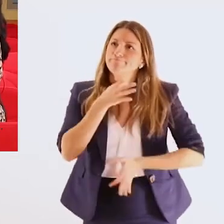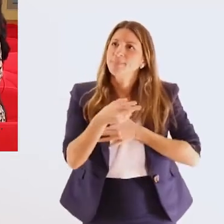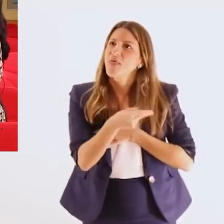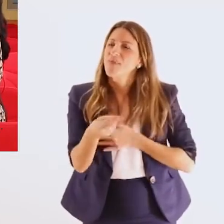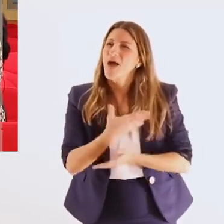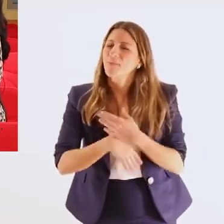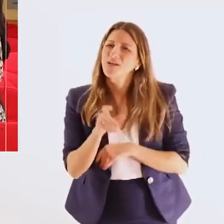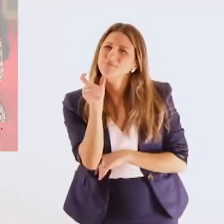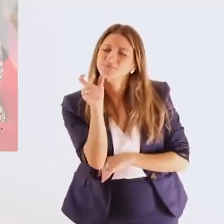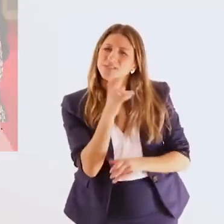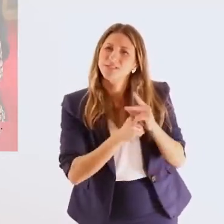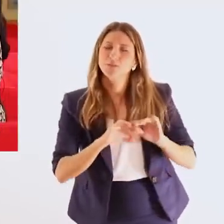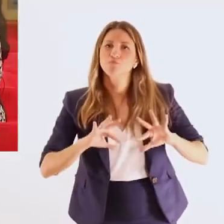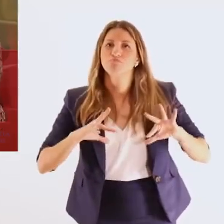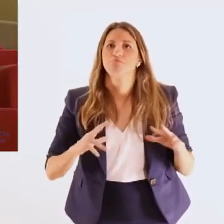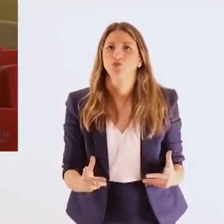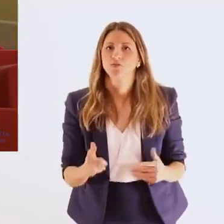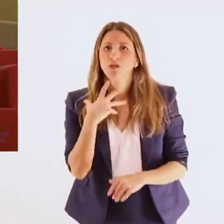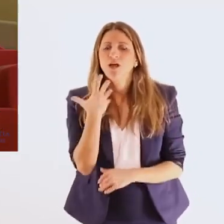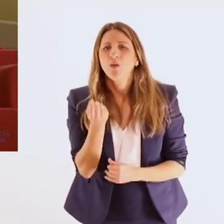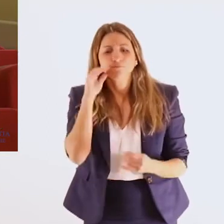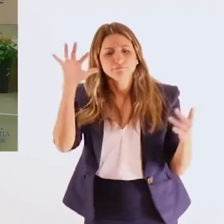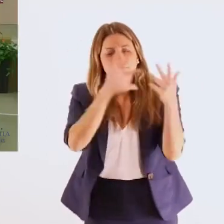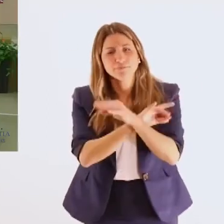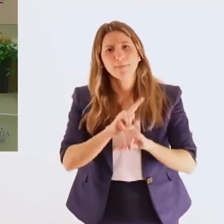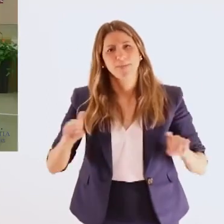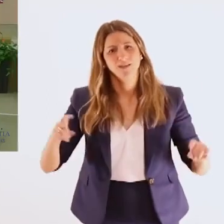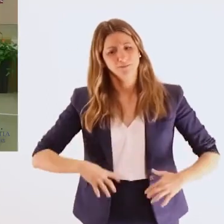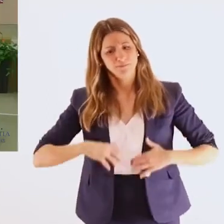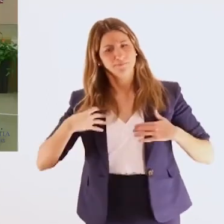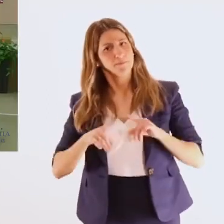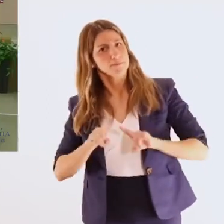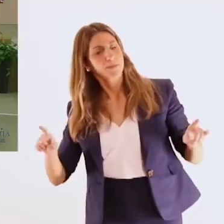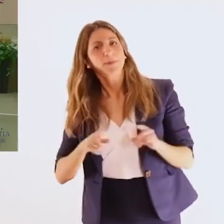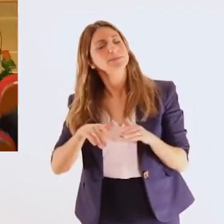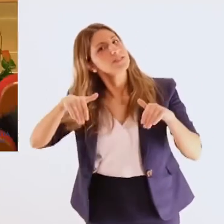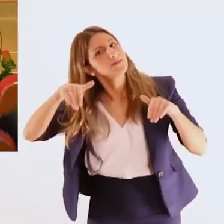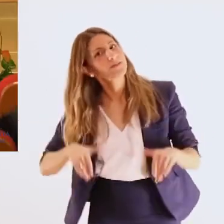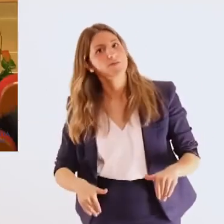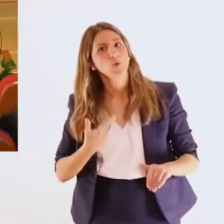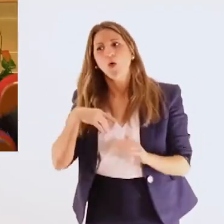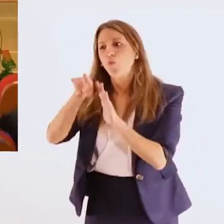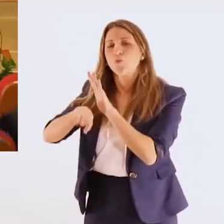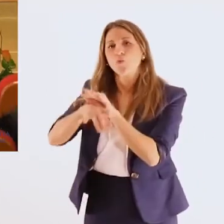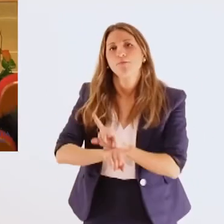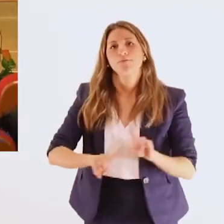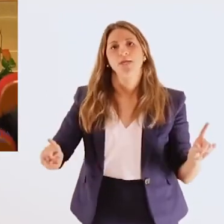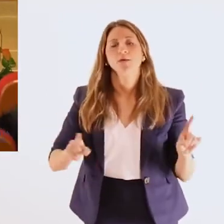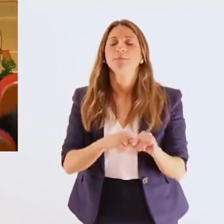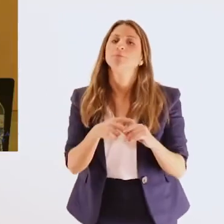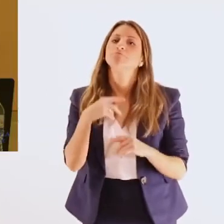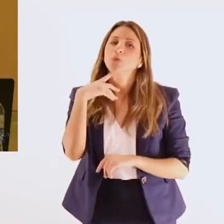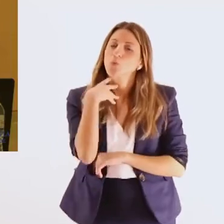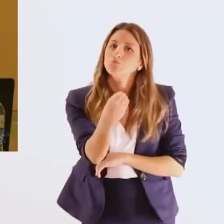για το πώς πρέπει να αναφερόμαστε στα άτομα αναπηρία έτσι ώστε να μην γίνεται χρήση ξεπερασμένων προσβλητικών και υποτιμητικών όρων και να μην